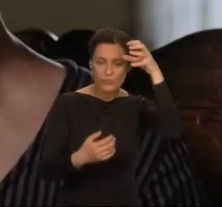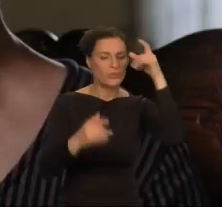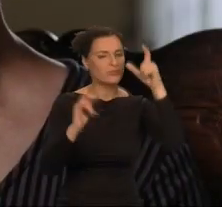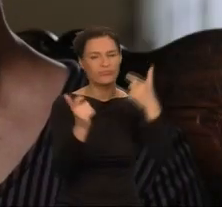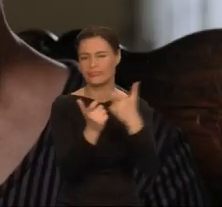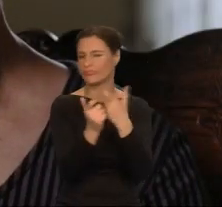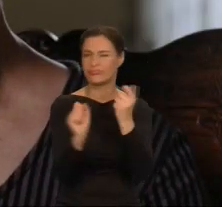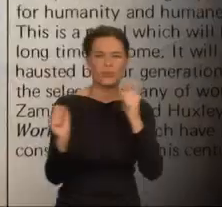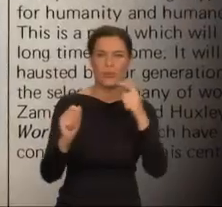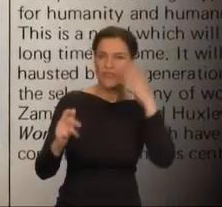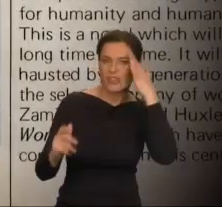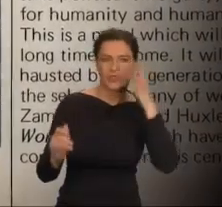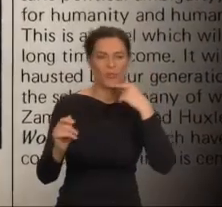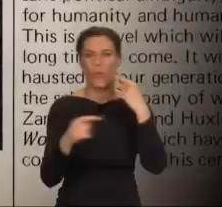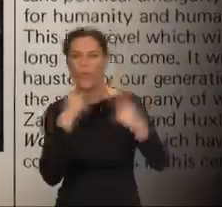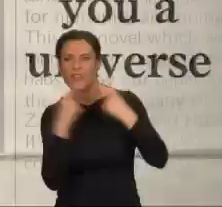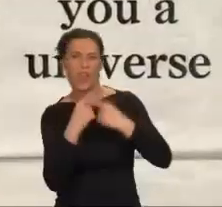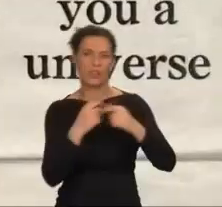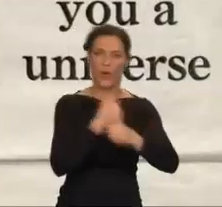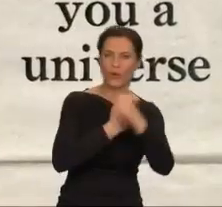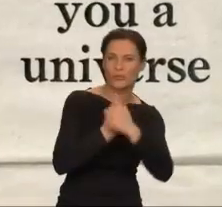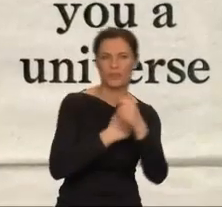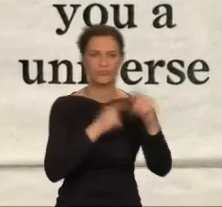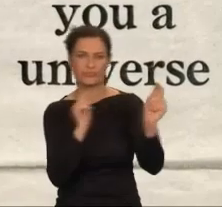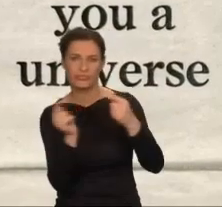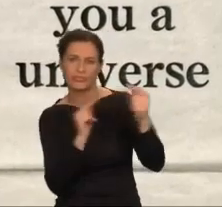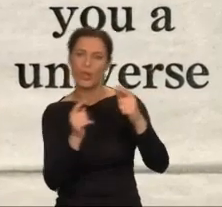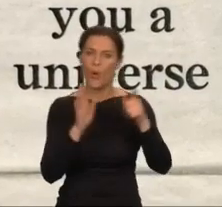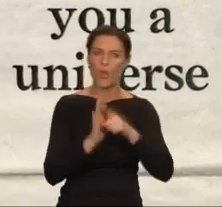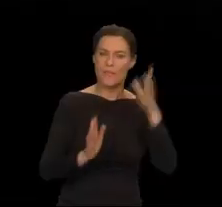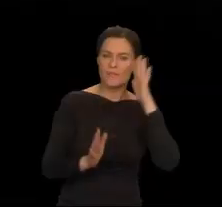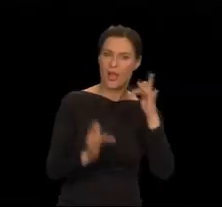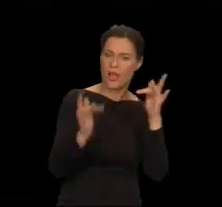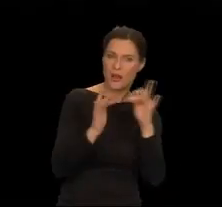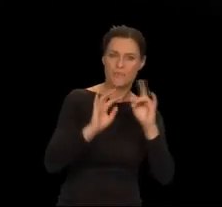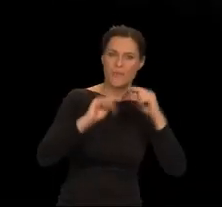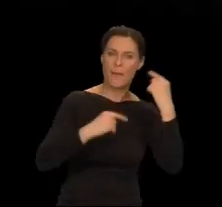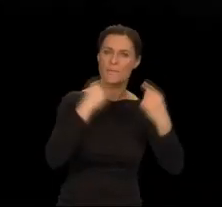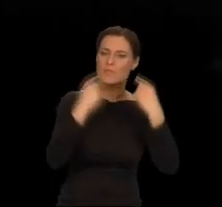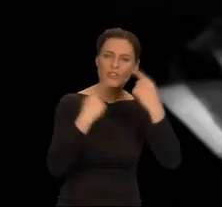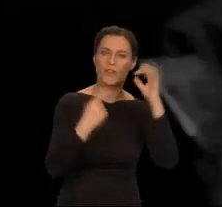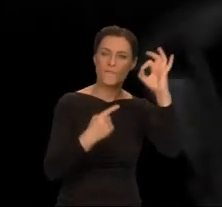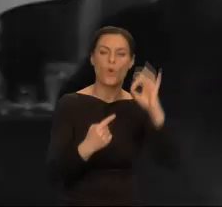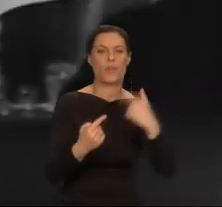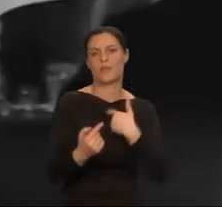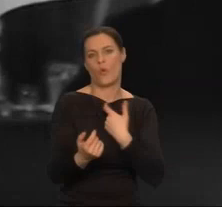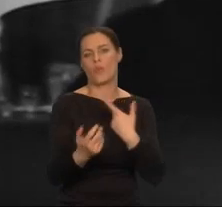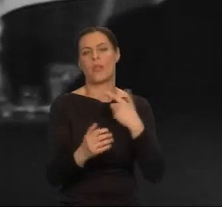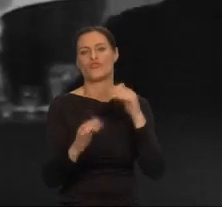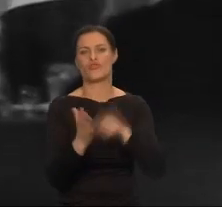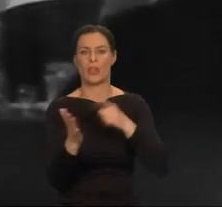Była kimś, kto ma głos, ma wynikającą z tego głosu władzę i ma prawo, by go użyć.